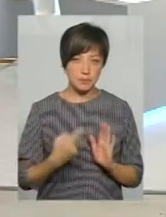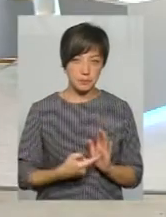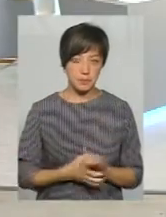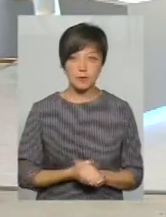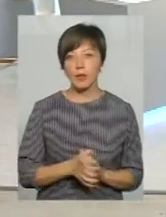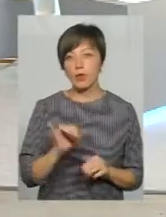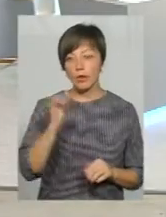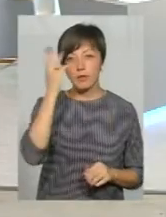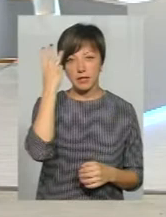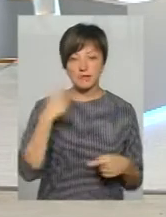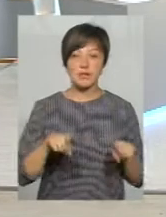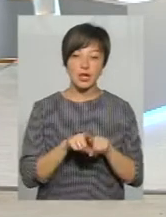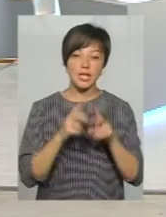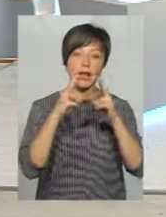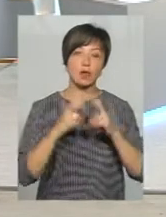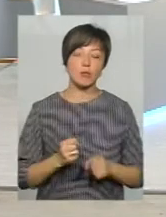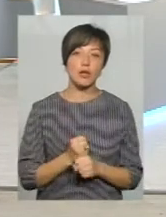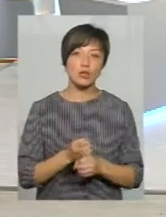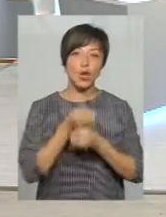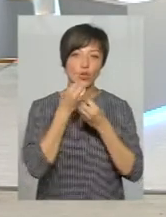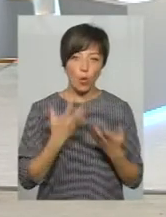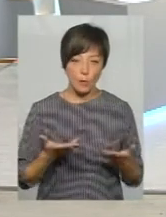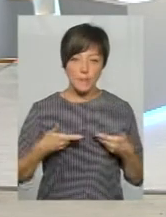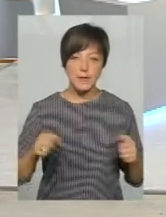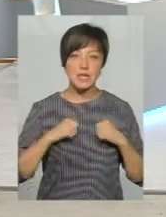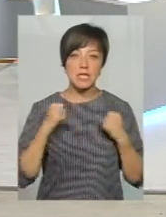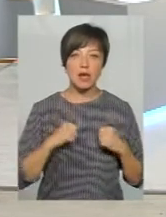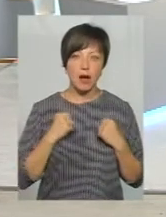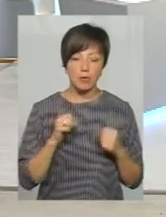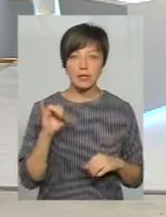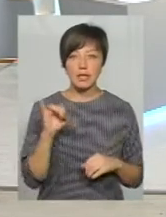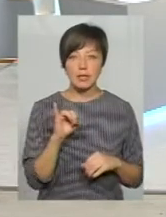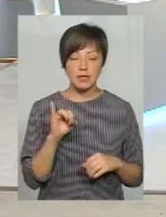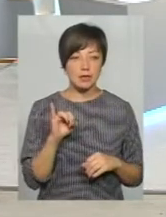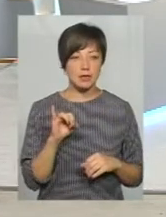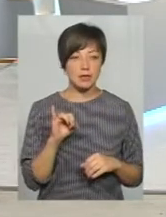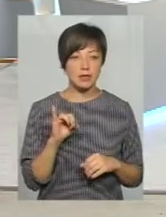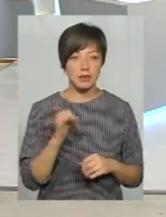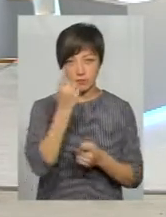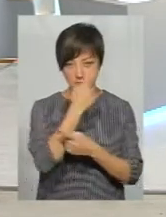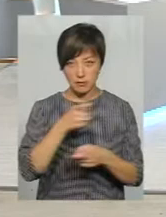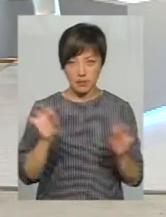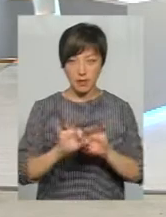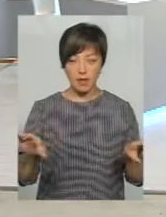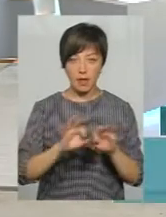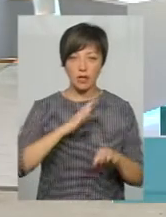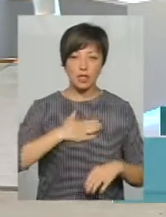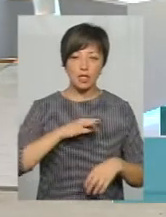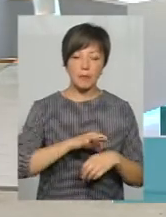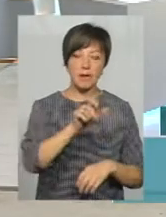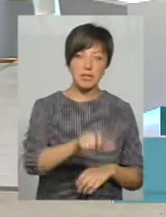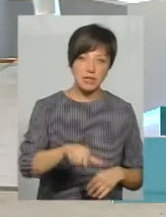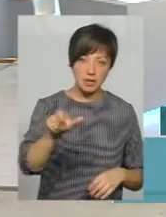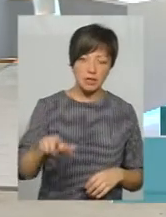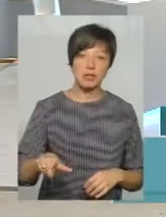в Хмельницькому все ж таки діагностика працює добре. Ми стараємося доводити до відому наших пацієнтів,